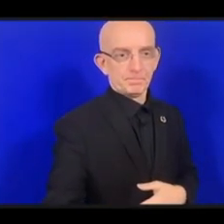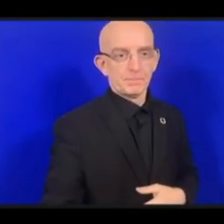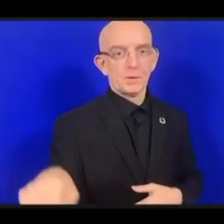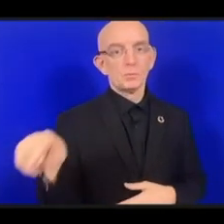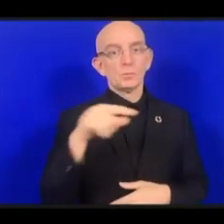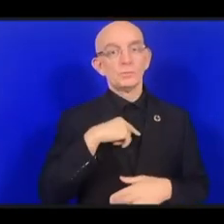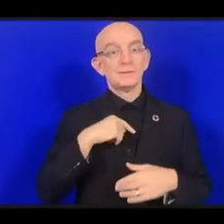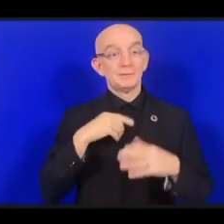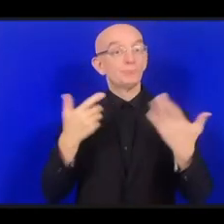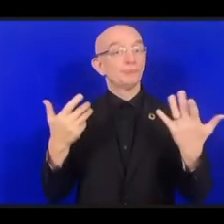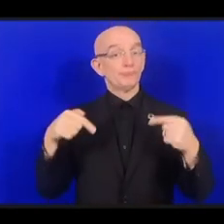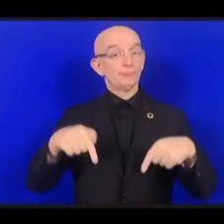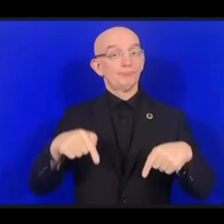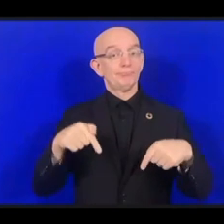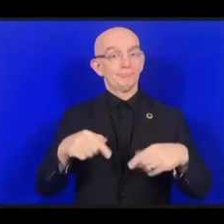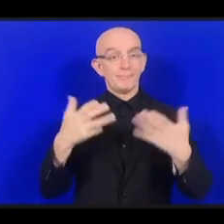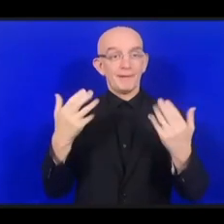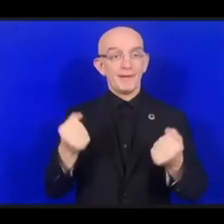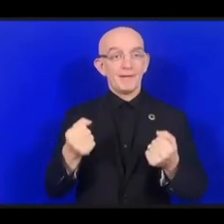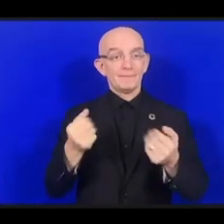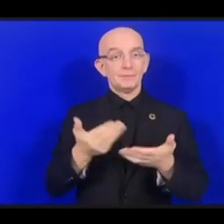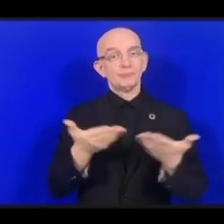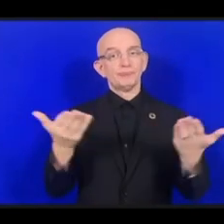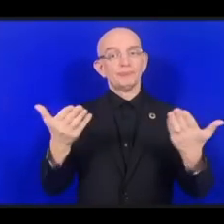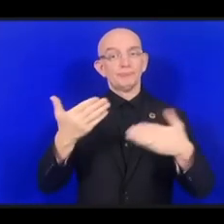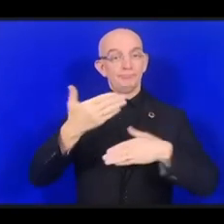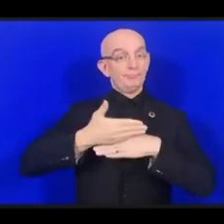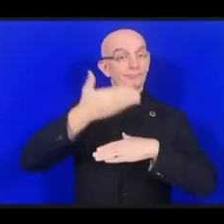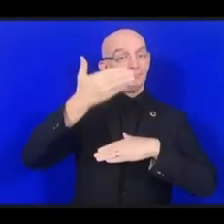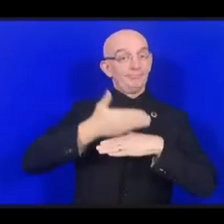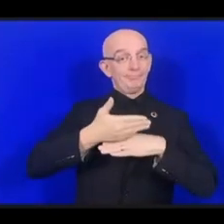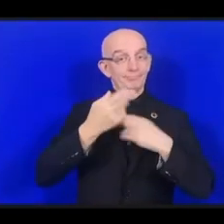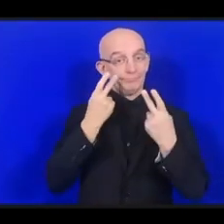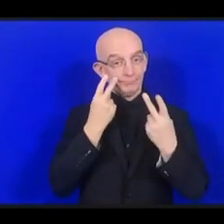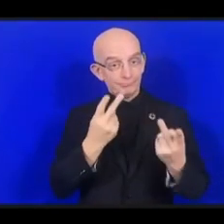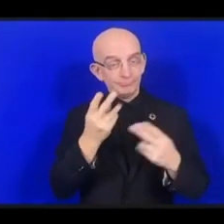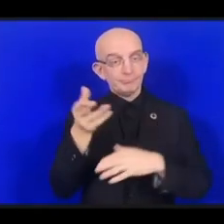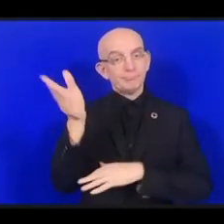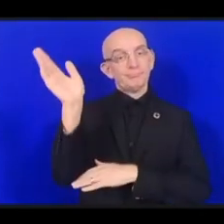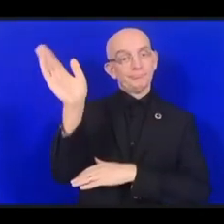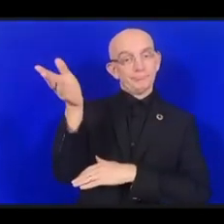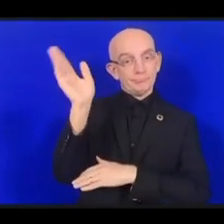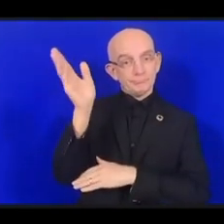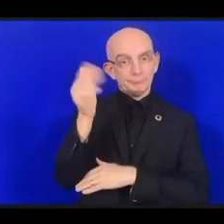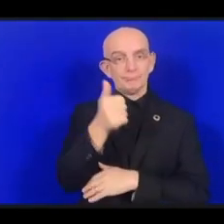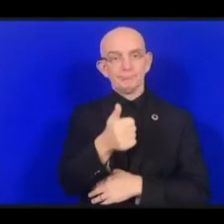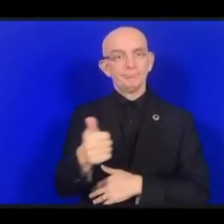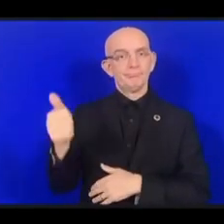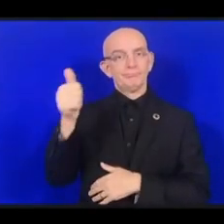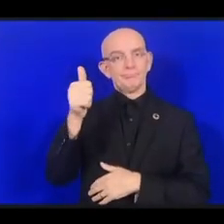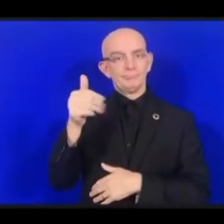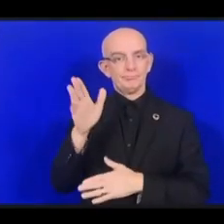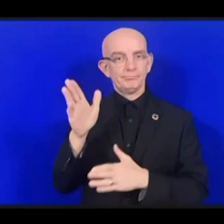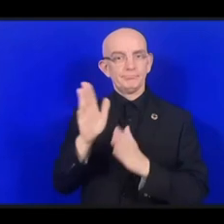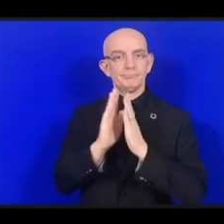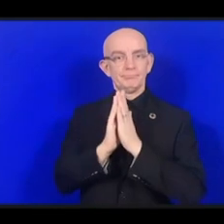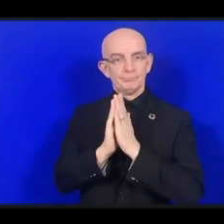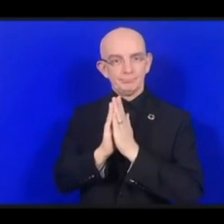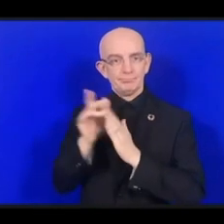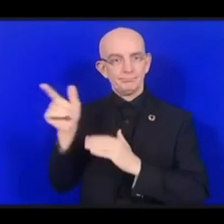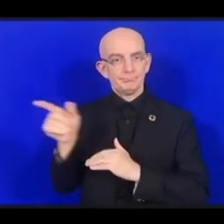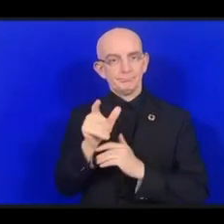верховный жрец храма Киомизо, одного из самых известных